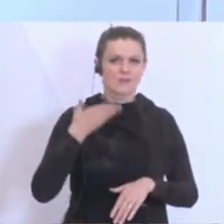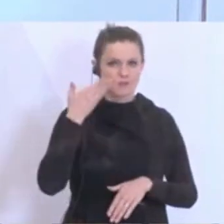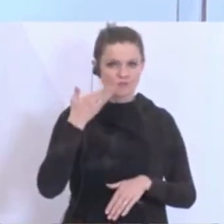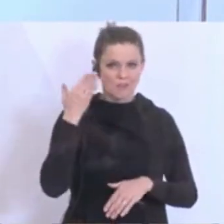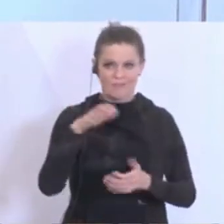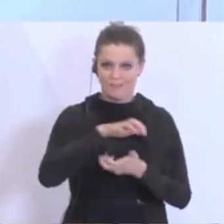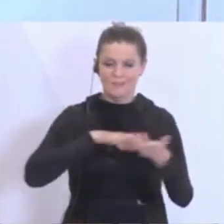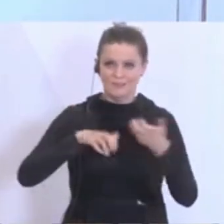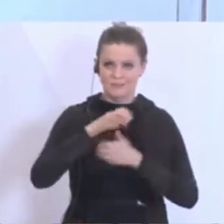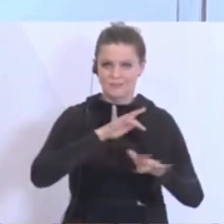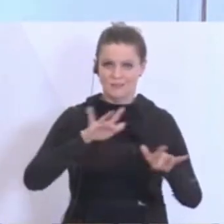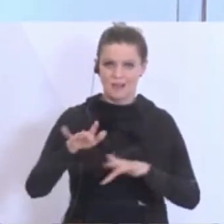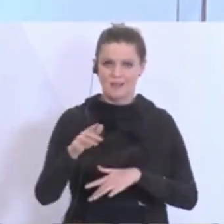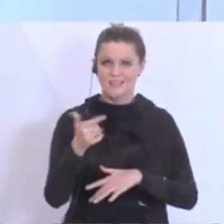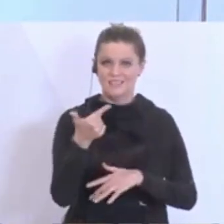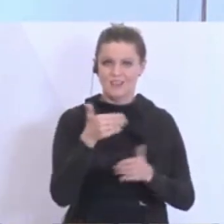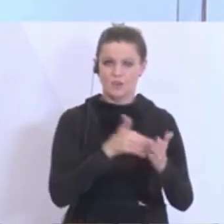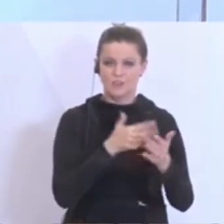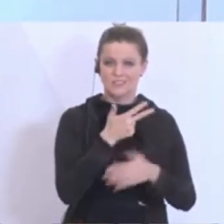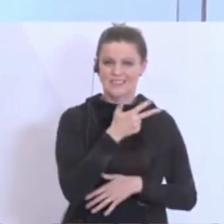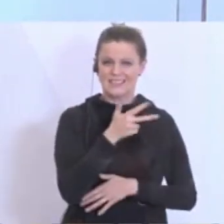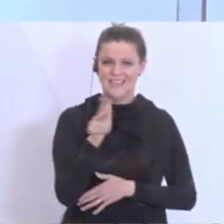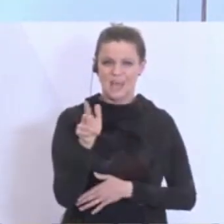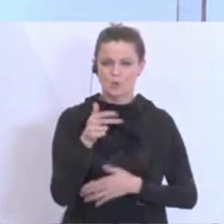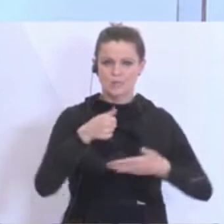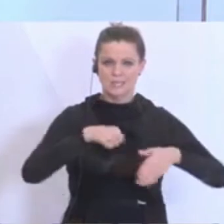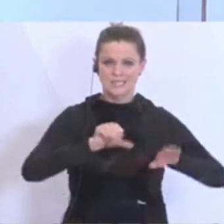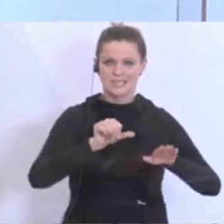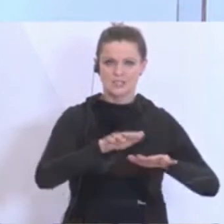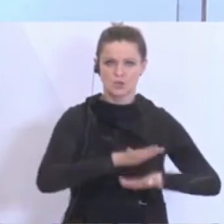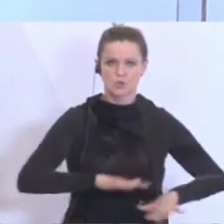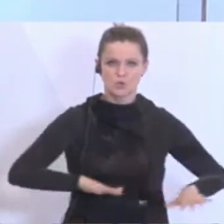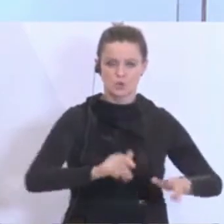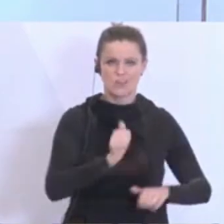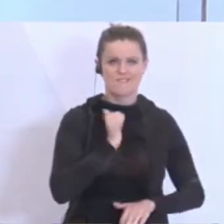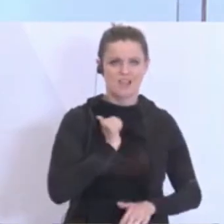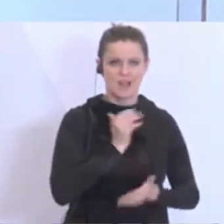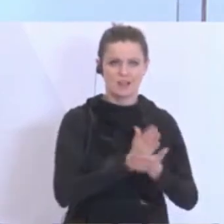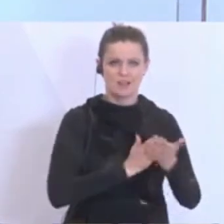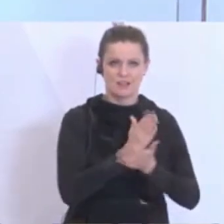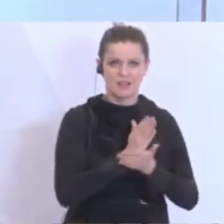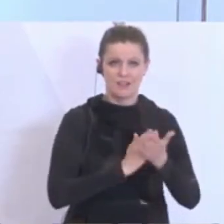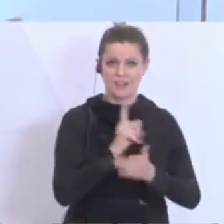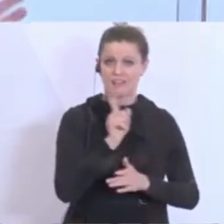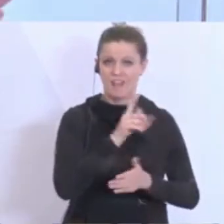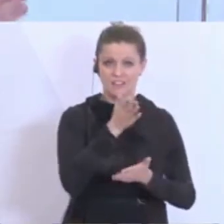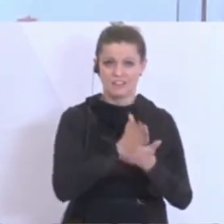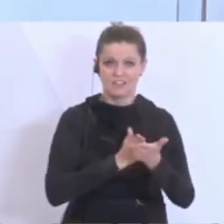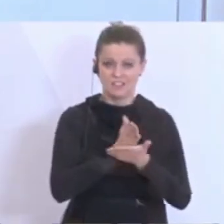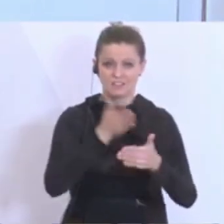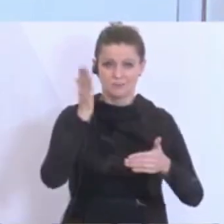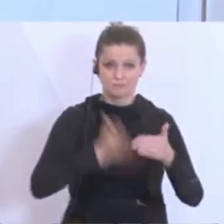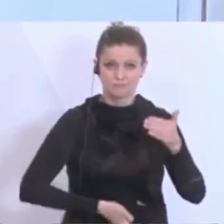ist, ist, dass wir 2316 Grundwehrdiener nicht abrüsten lassen, sondern eben